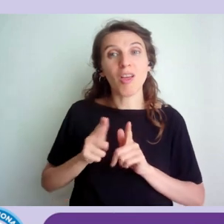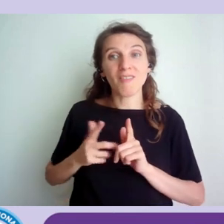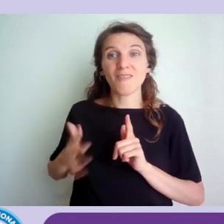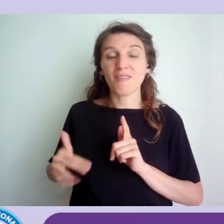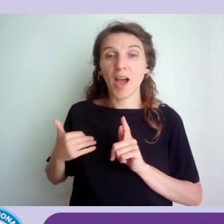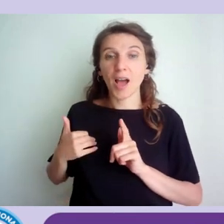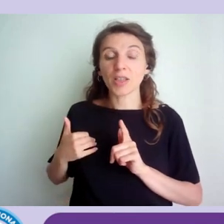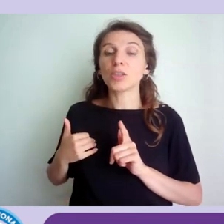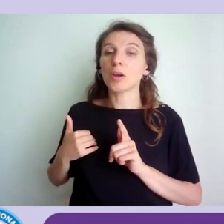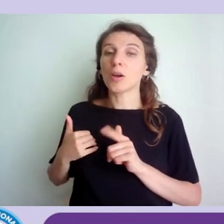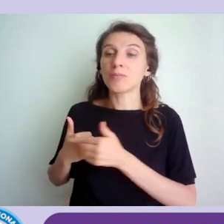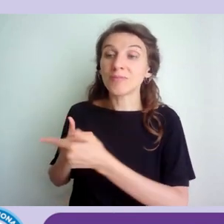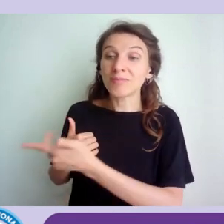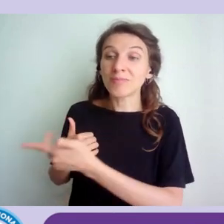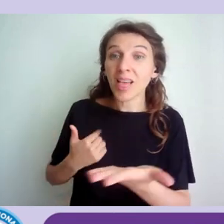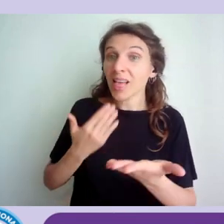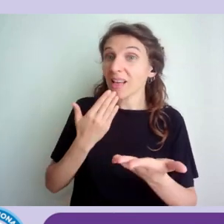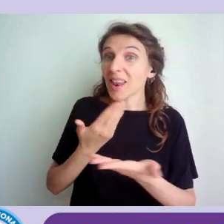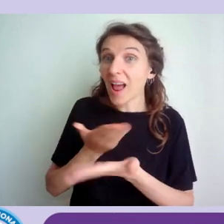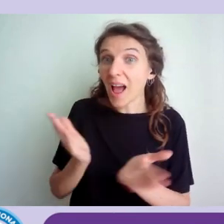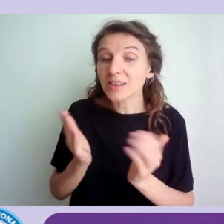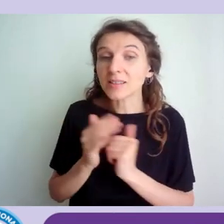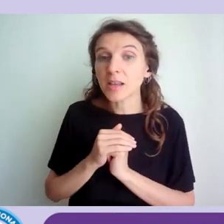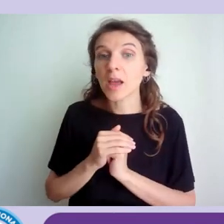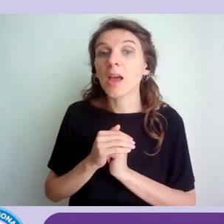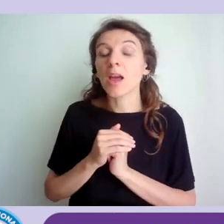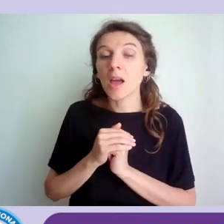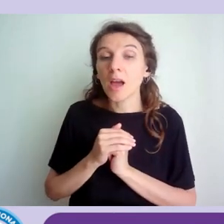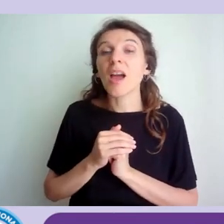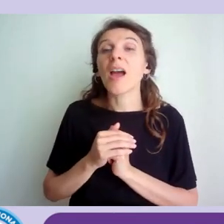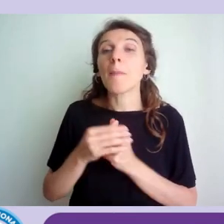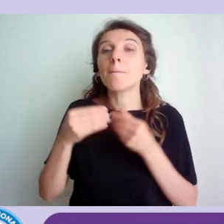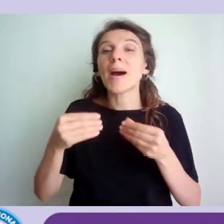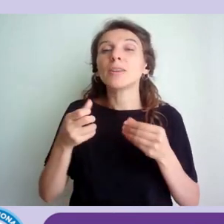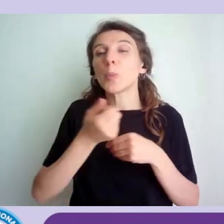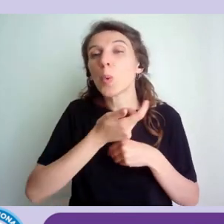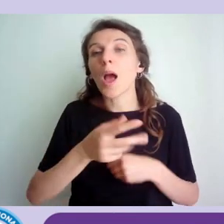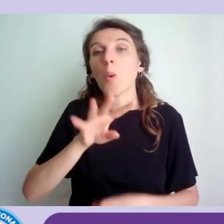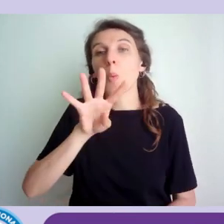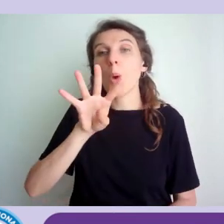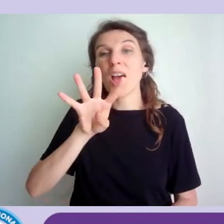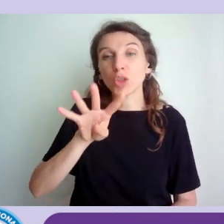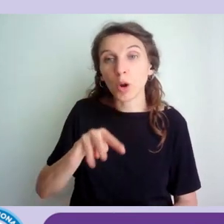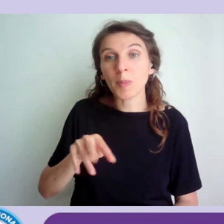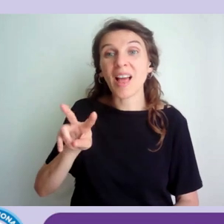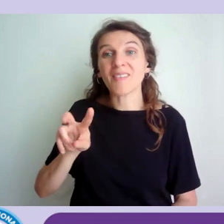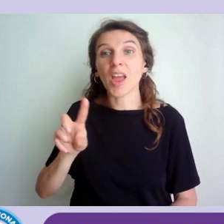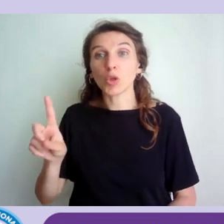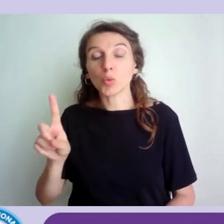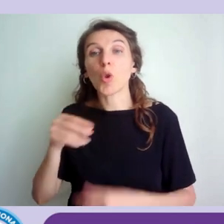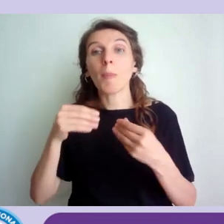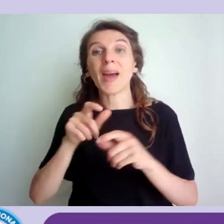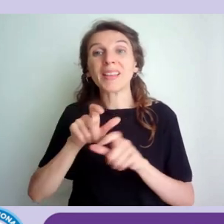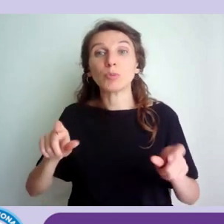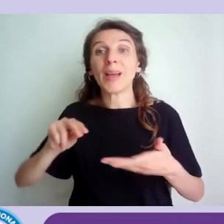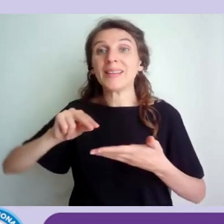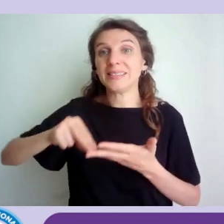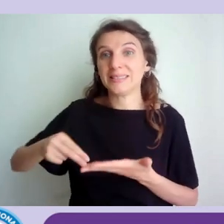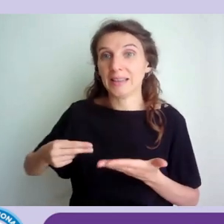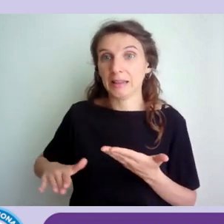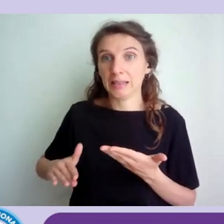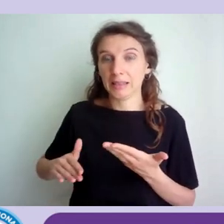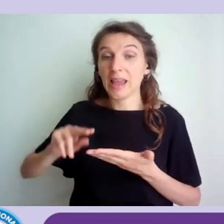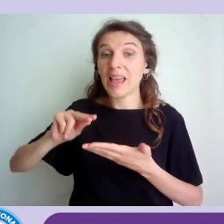avuto eh quattro quattromila ventuno partecipanti eh iscritti eh quattromila ventuno